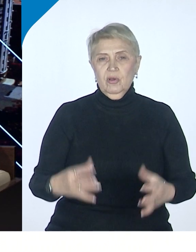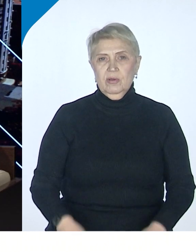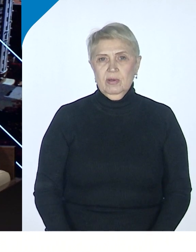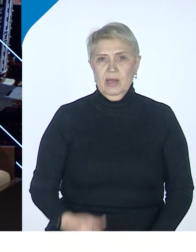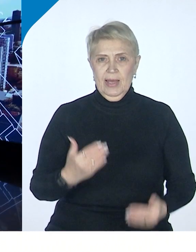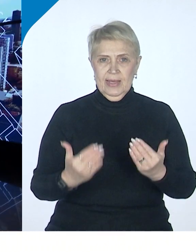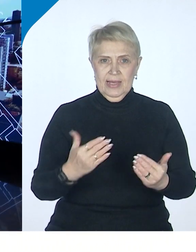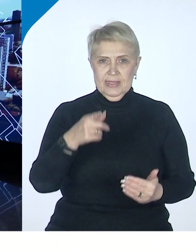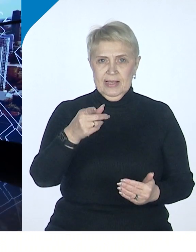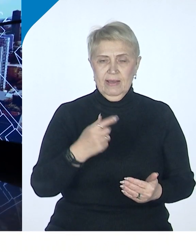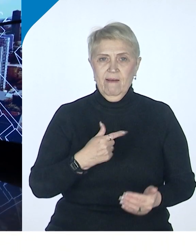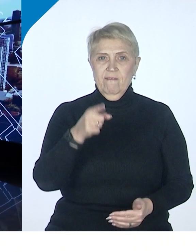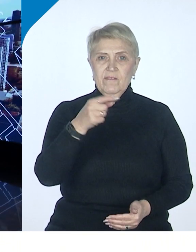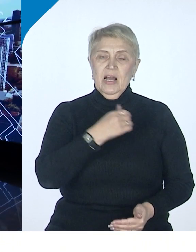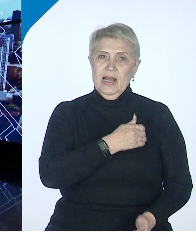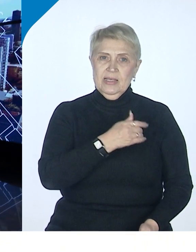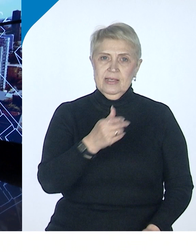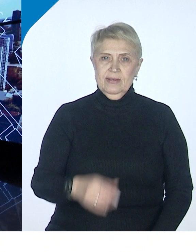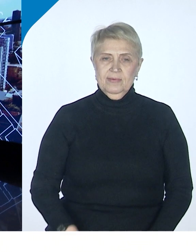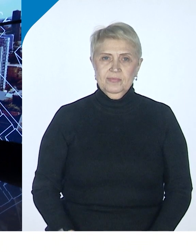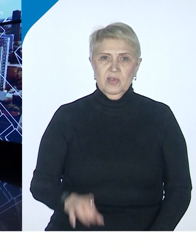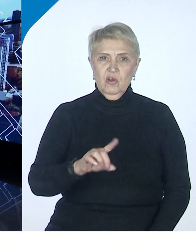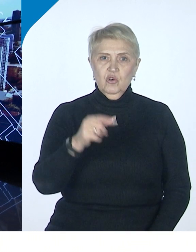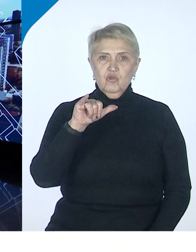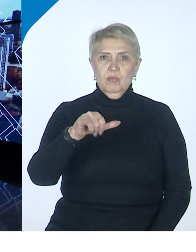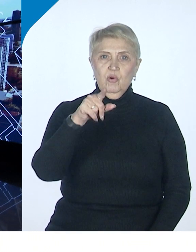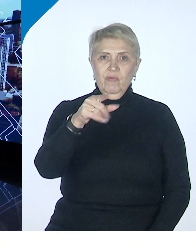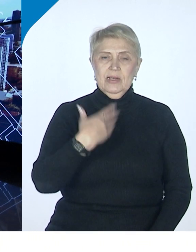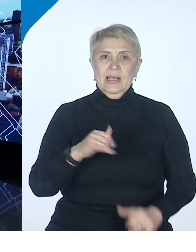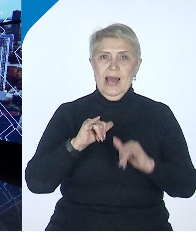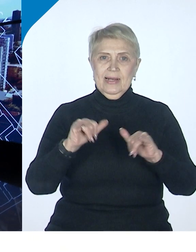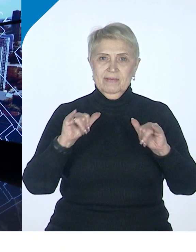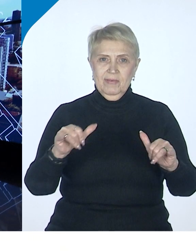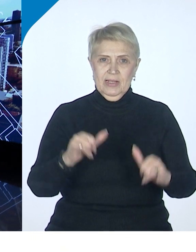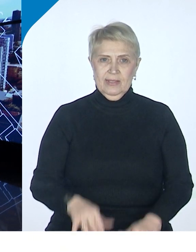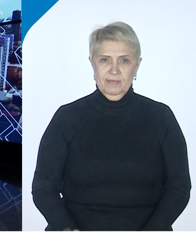Если вы хотите, чтобы у вас развивалась